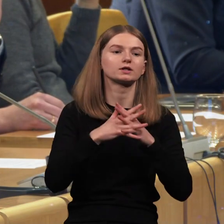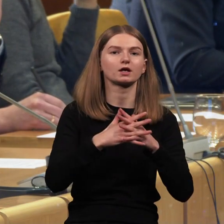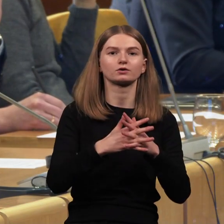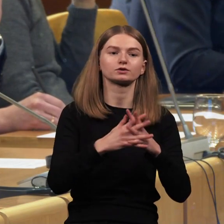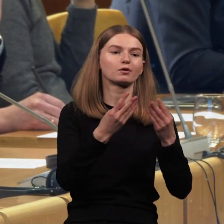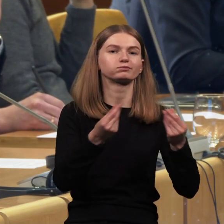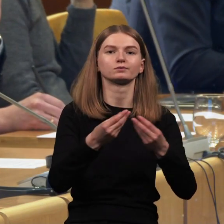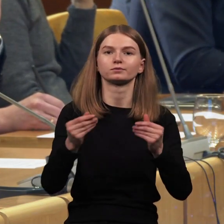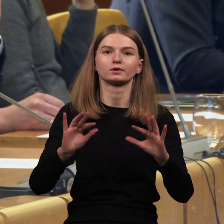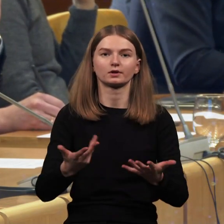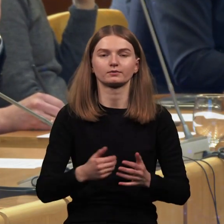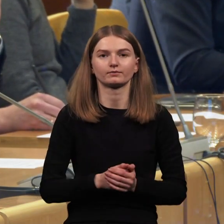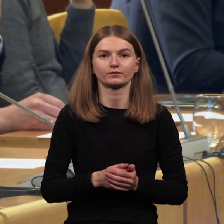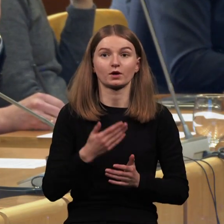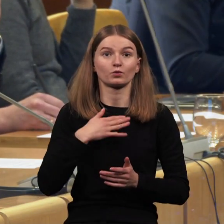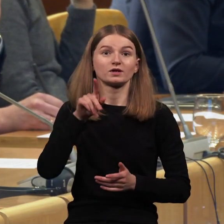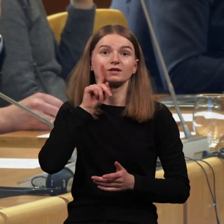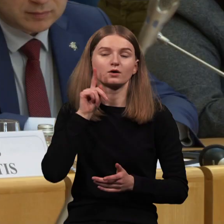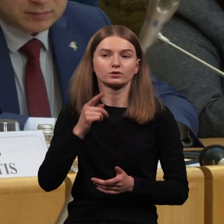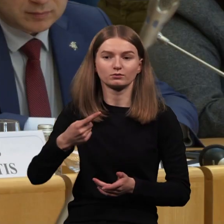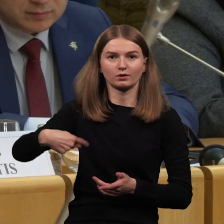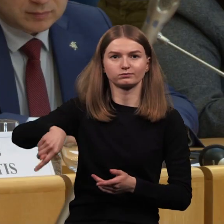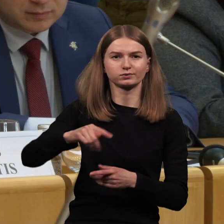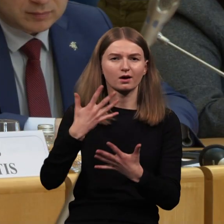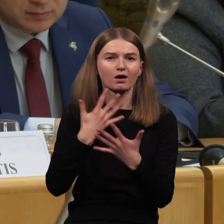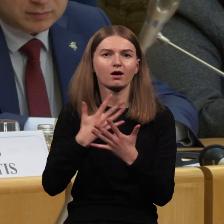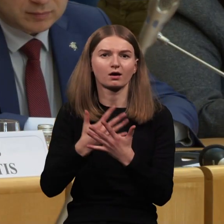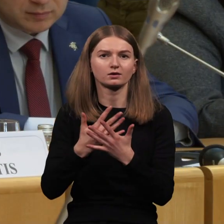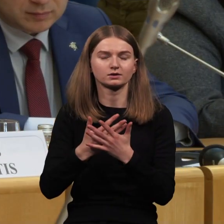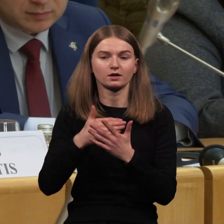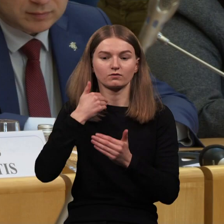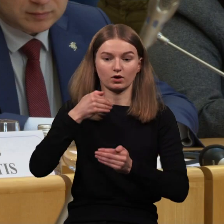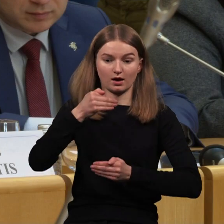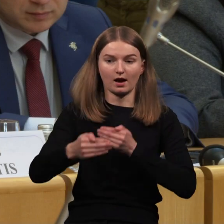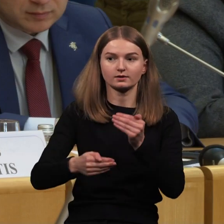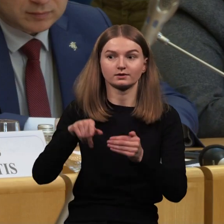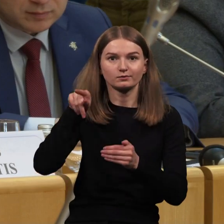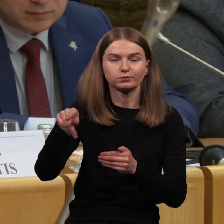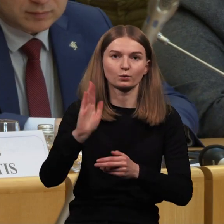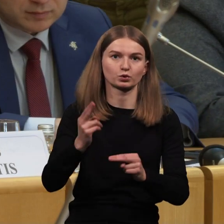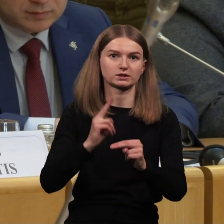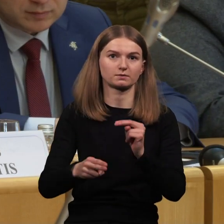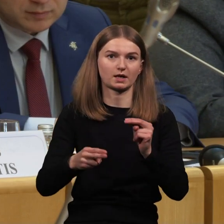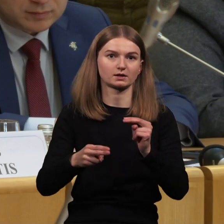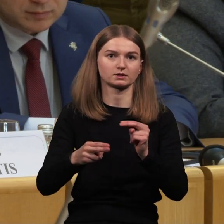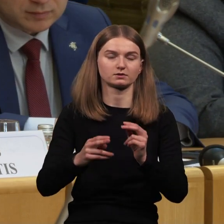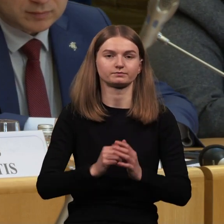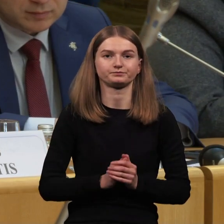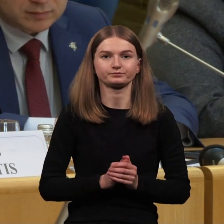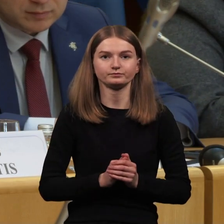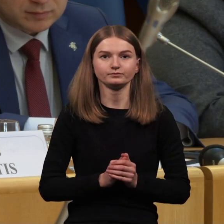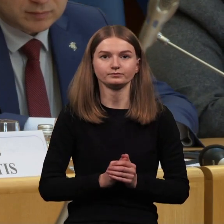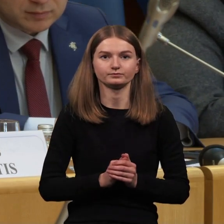nes mūsų jaunimas tai yra auganti aktyvioji dalis, kurie atėtėje priiminės sprendimus. Pilietinio dalyvavimo ir